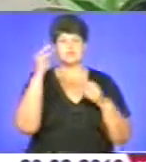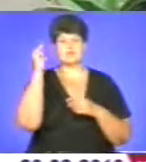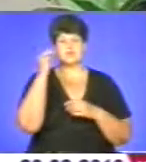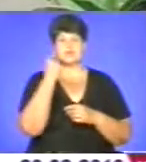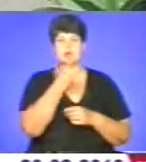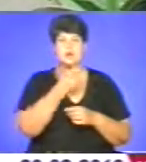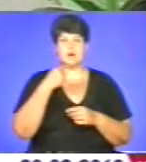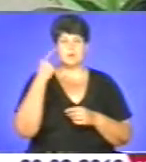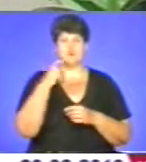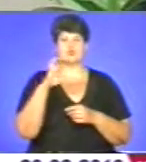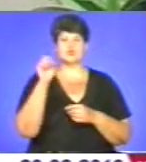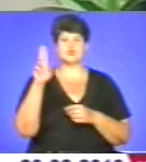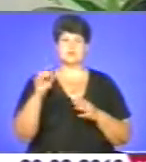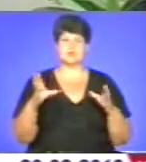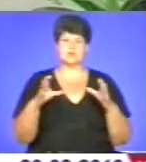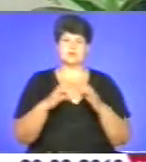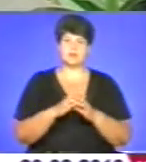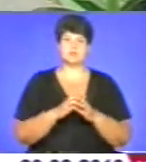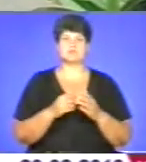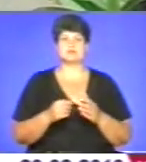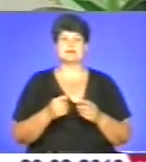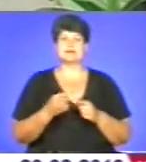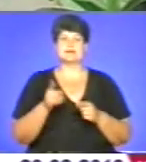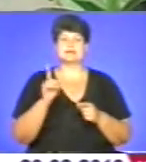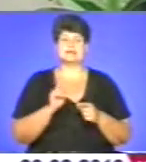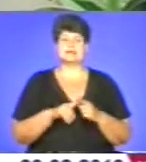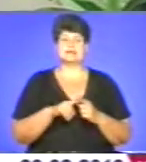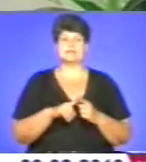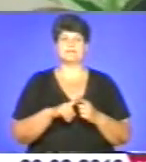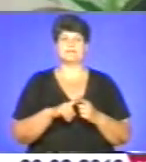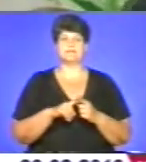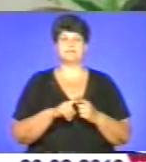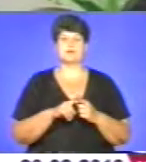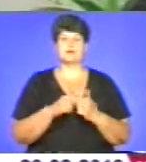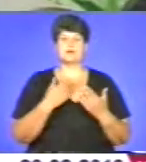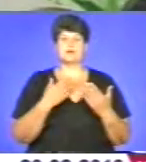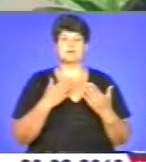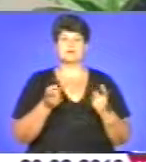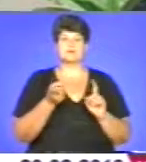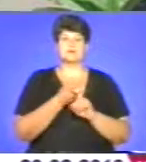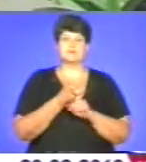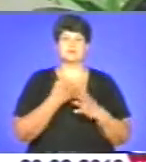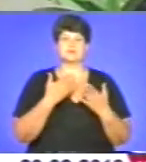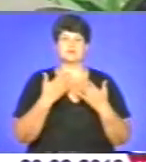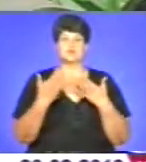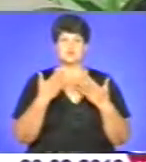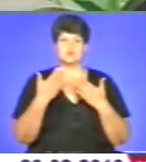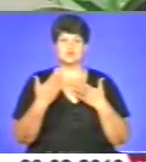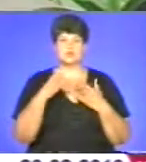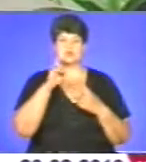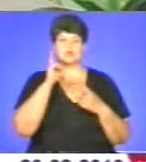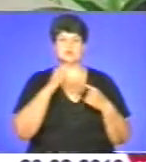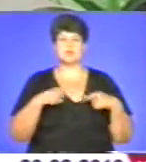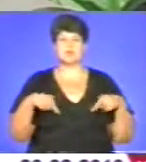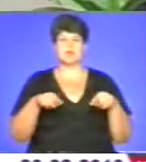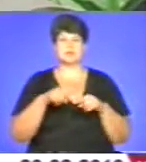це звищення соціальної активності, це звищення таких стосунків з українськими молодіжними організаціями